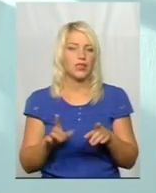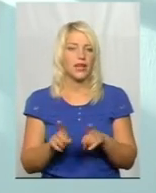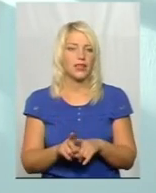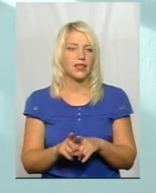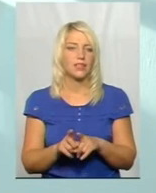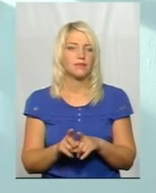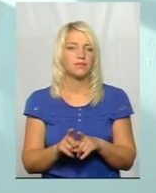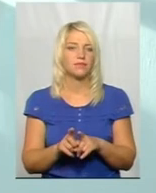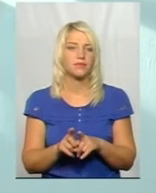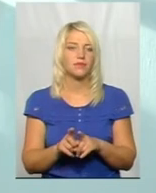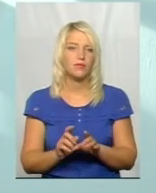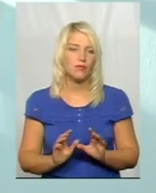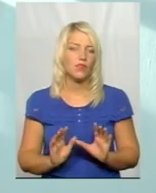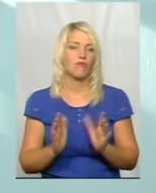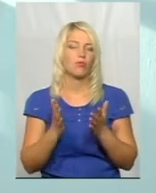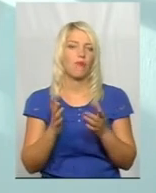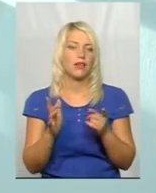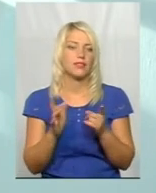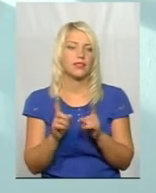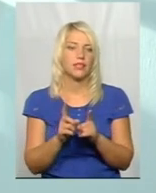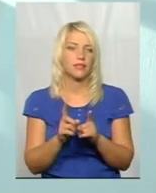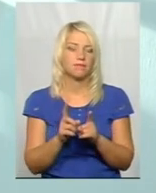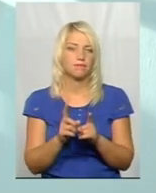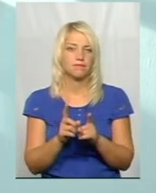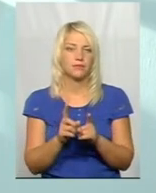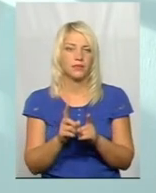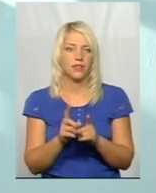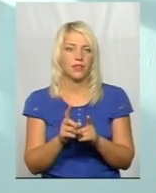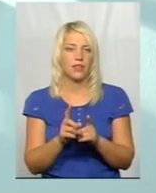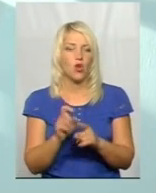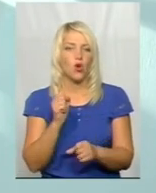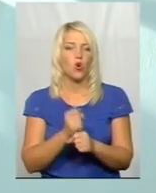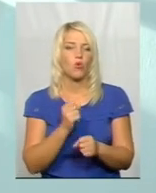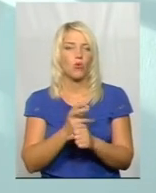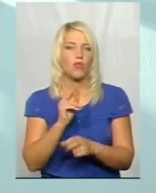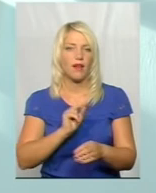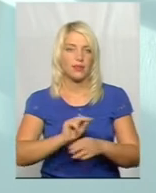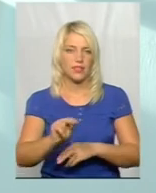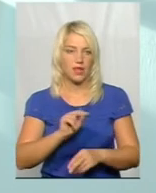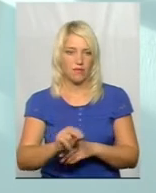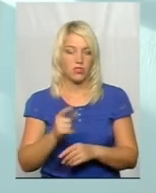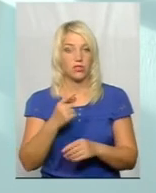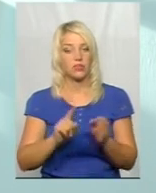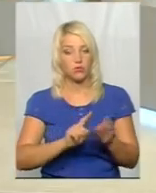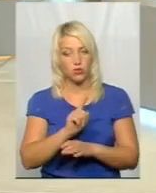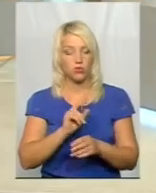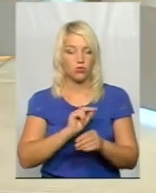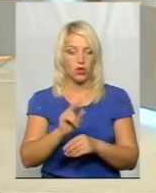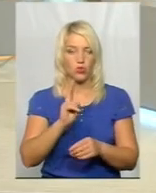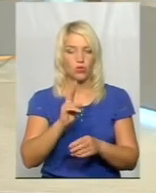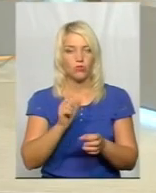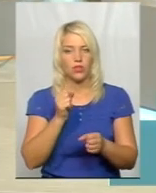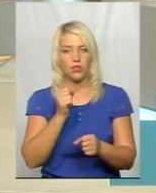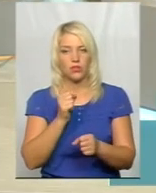відбувається робота, наставничество. Тобто є наставники, де вони працюють в цьому